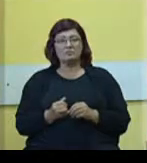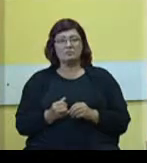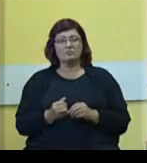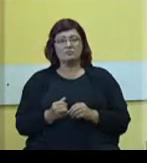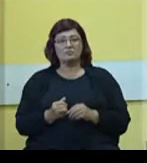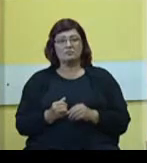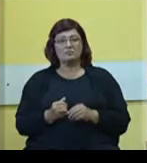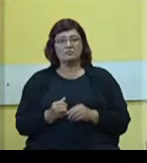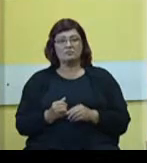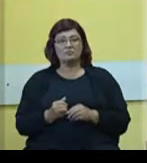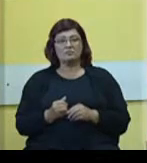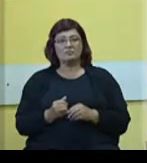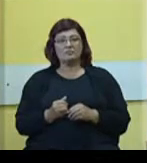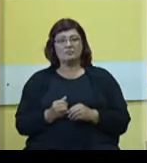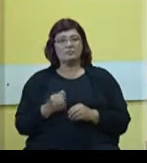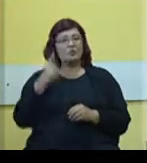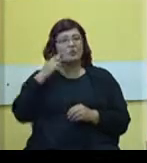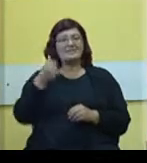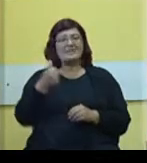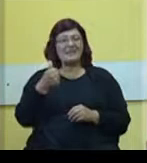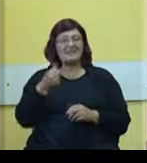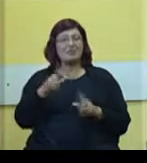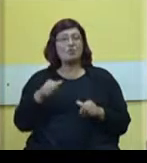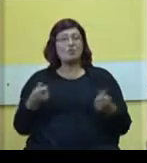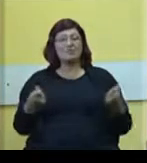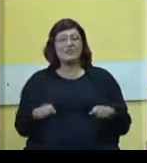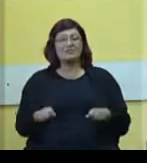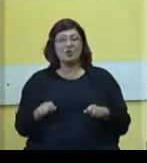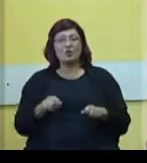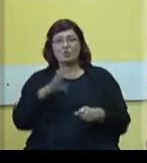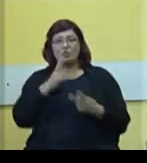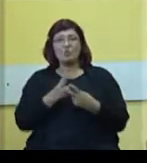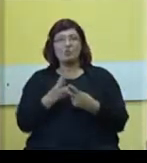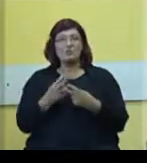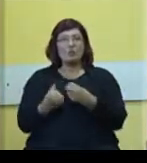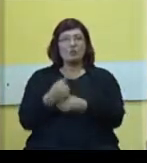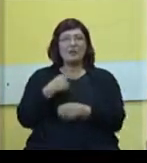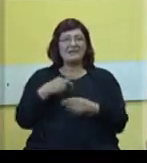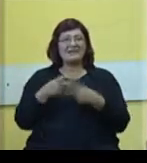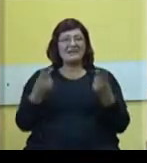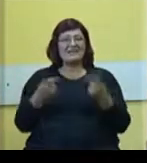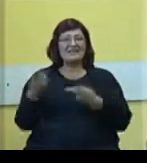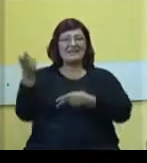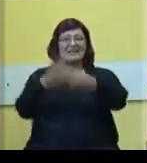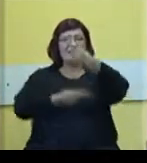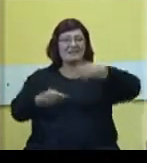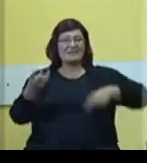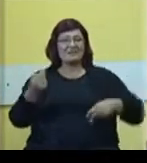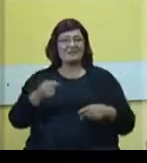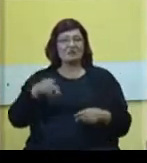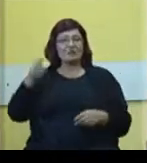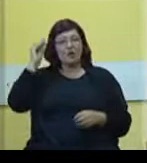Potom, logičan i jedini mogući zaključak koji se nametne je, jasno, transferna sredstva. Čim je